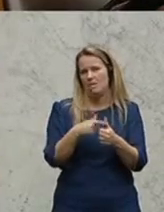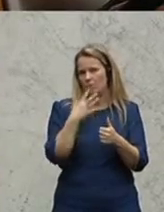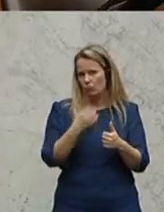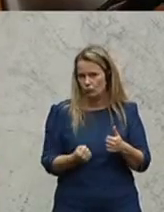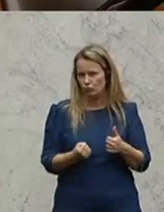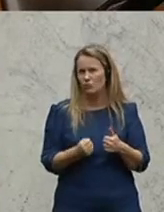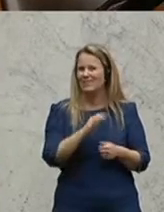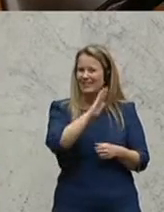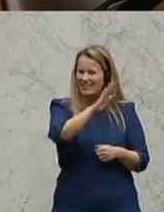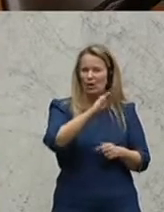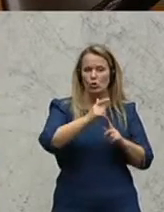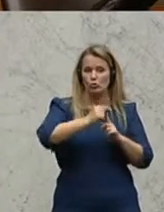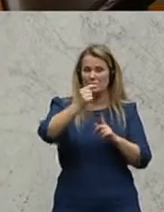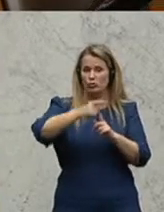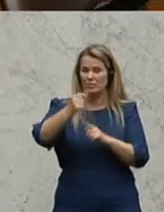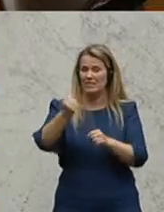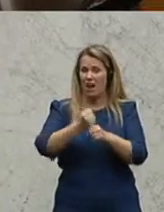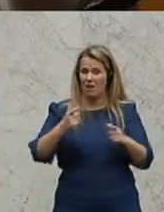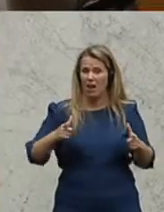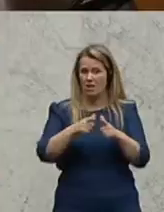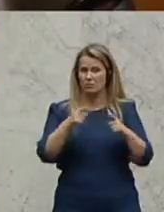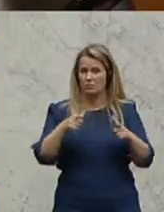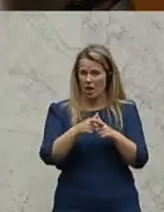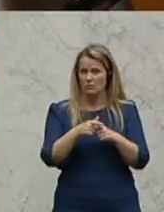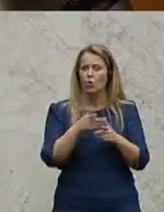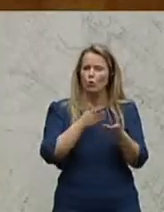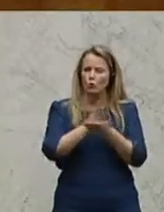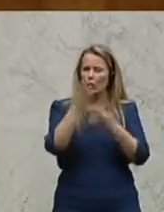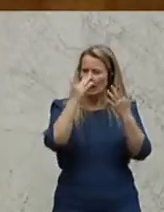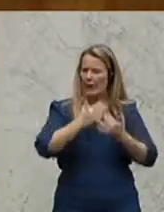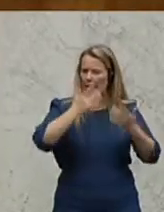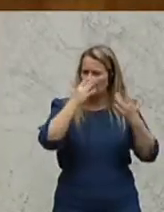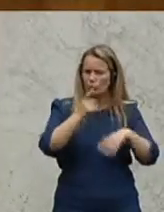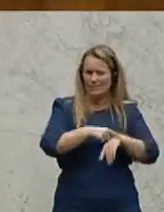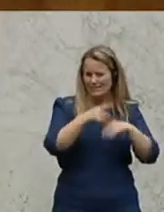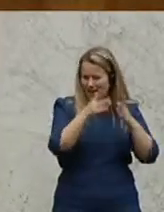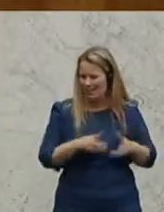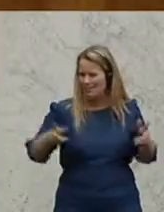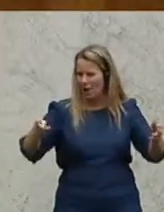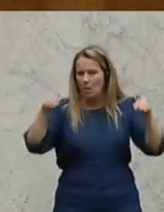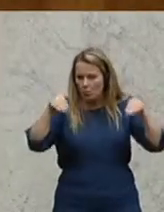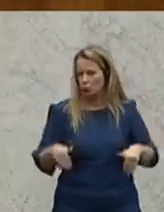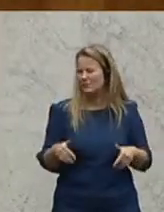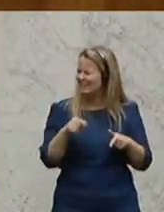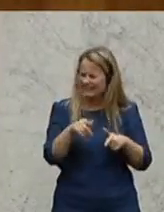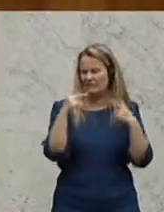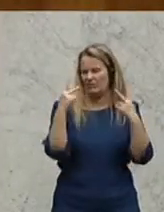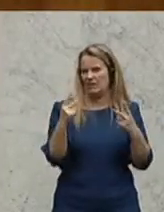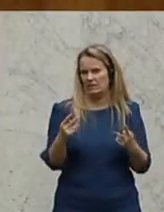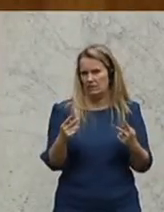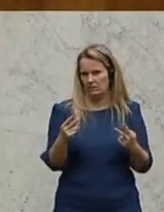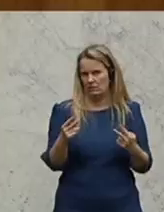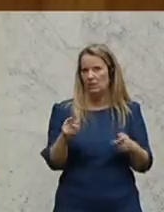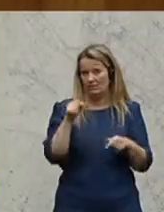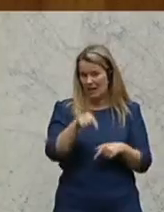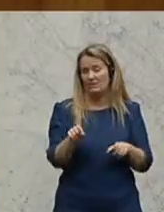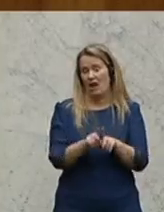dass die ihre Spitzen abdecken können und dass es ganze Durchrechnungszeiträume geben muss. Das ist ganz was Wichtiges und das